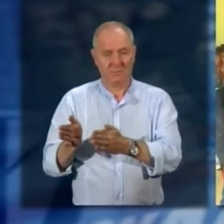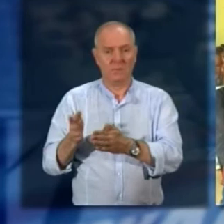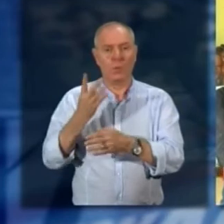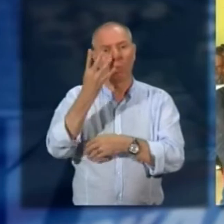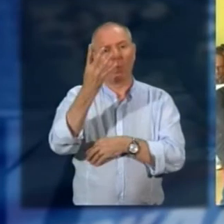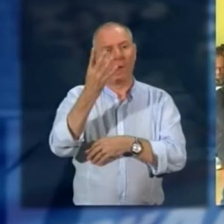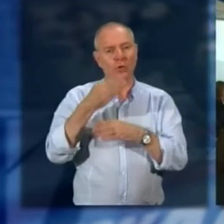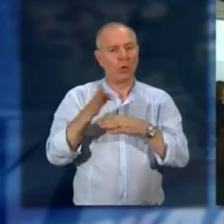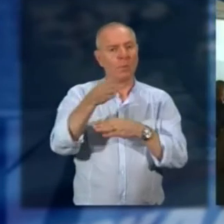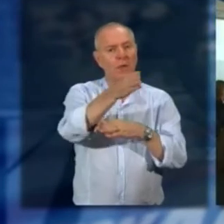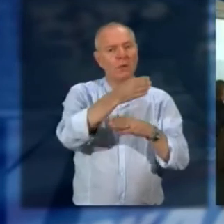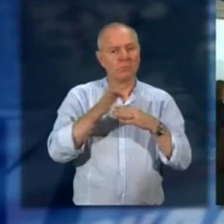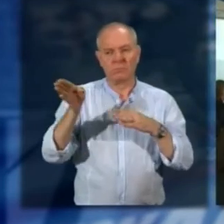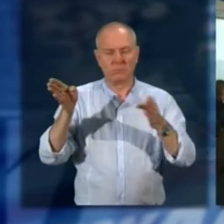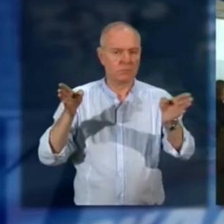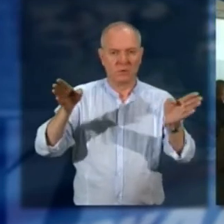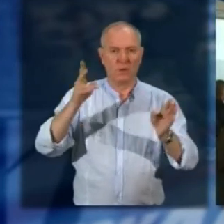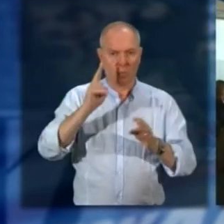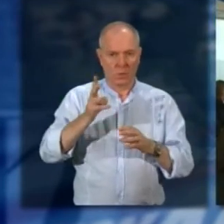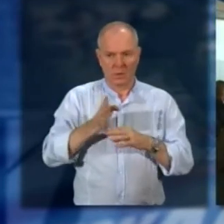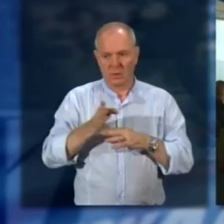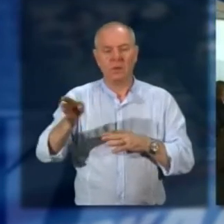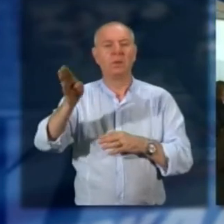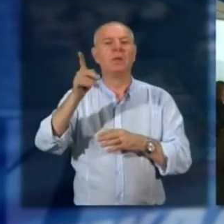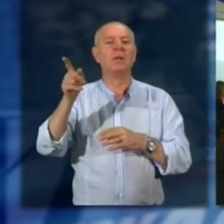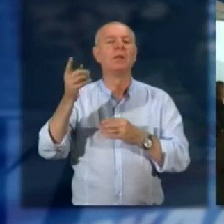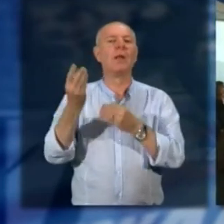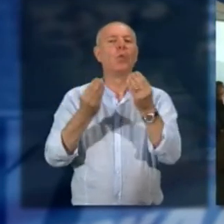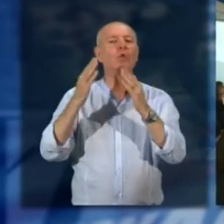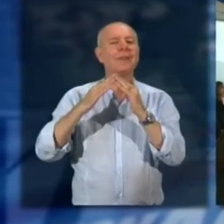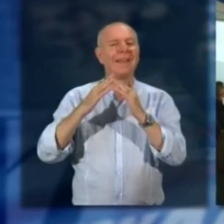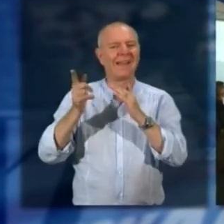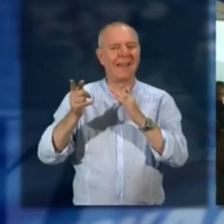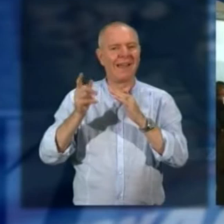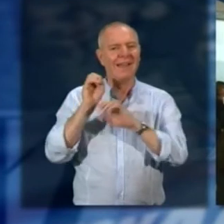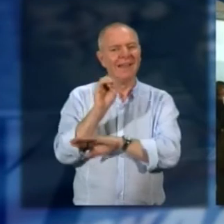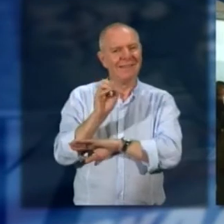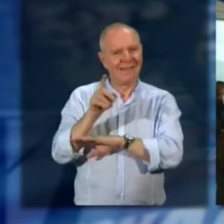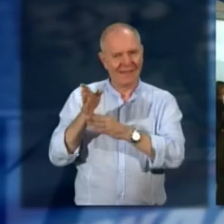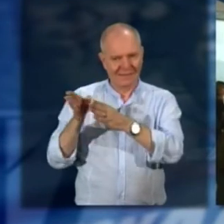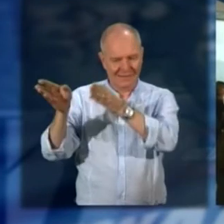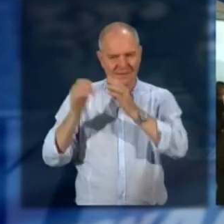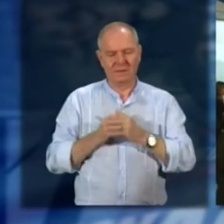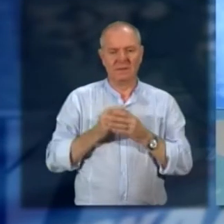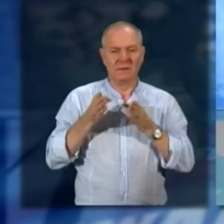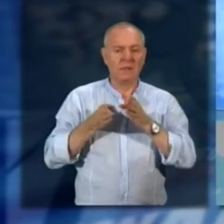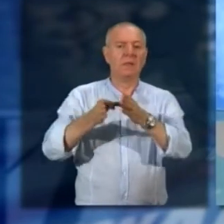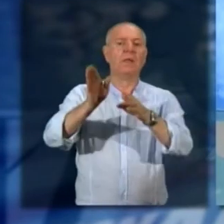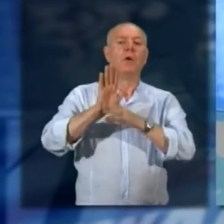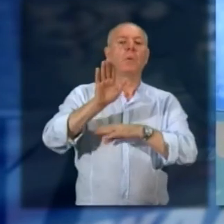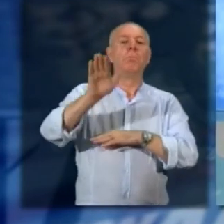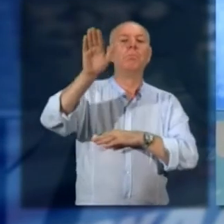percorsi principali un percorso verso la ludoteca con tutta una didattica rodariana in ludoteca un percorso verso il